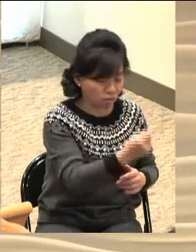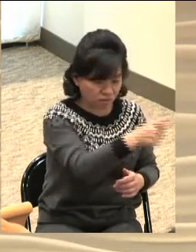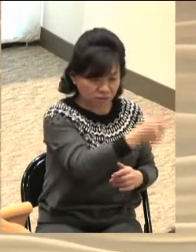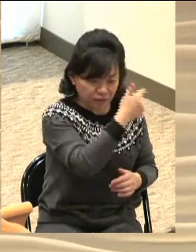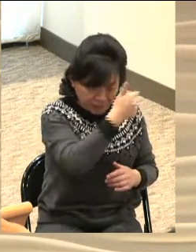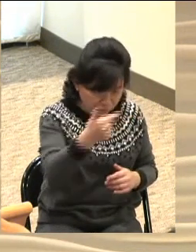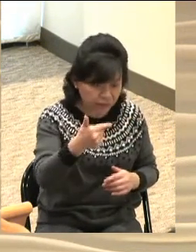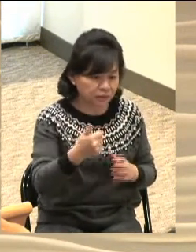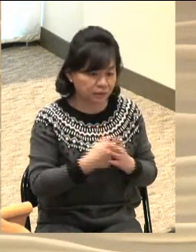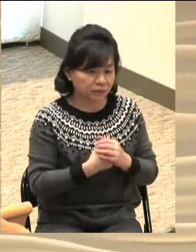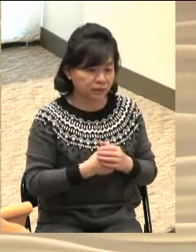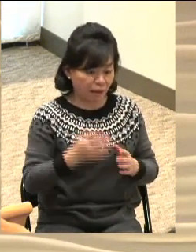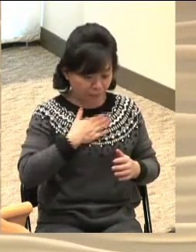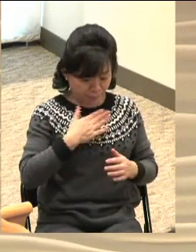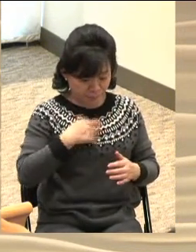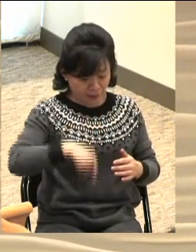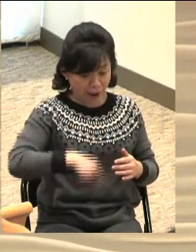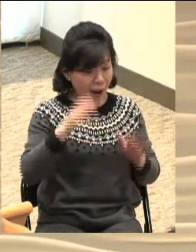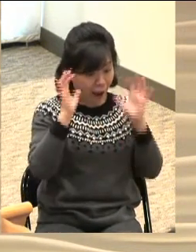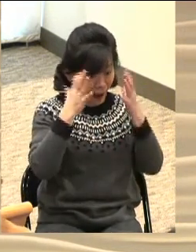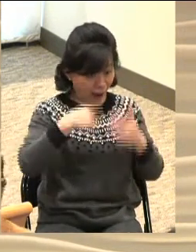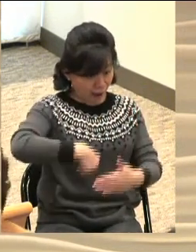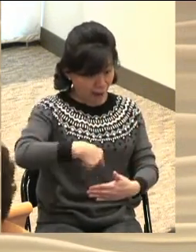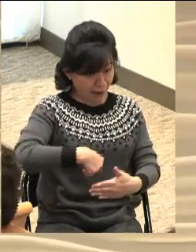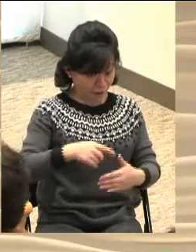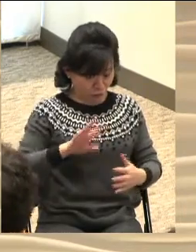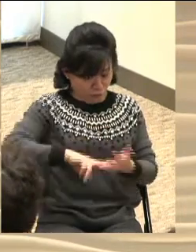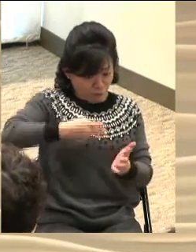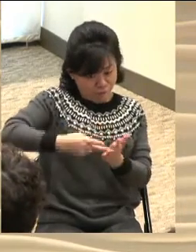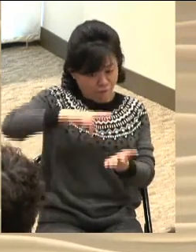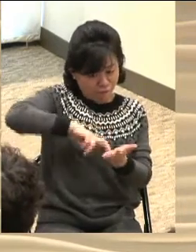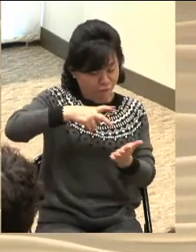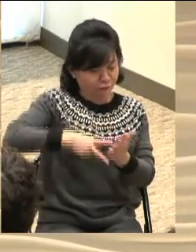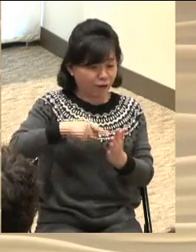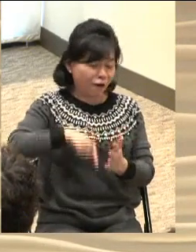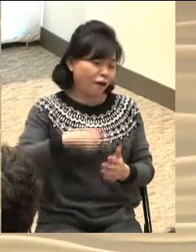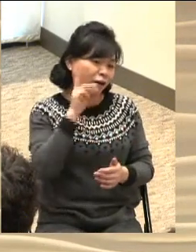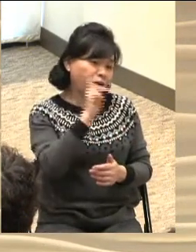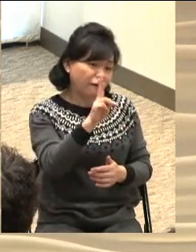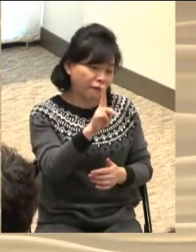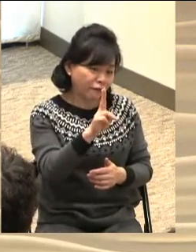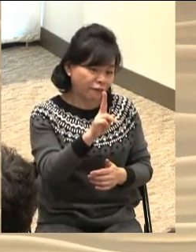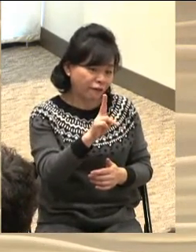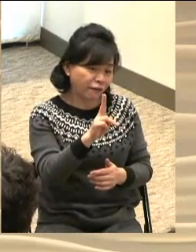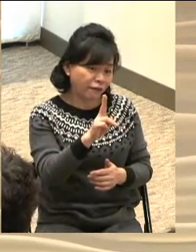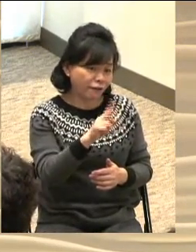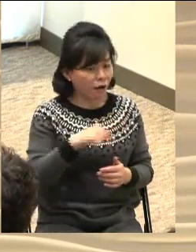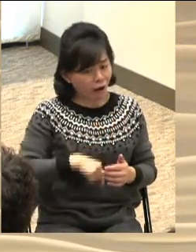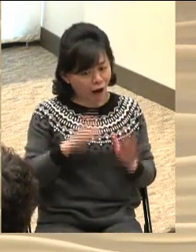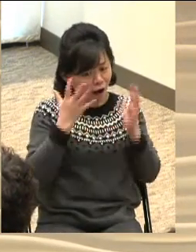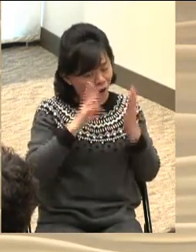복중에서 기쁨으로 뛰놀았도다 아이가 뛰어놀았다 우리 표현으로는